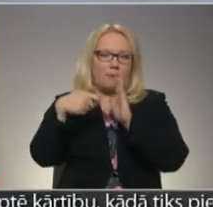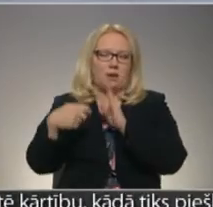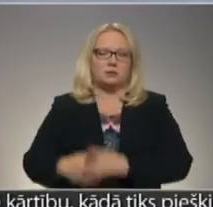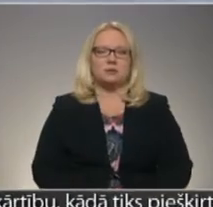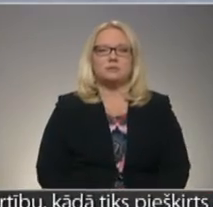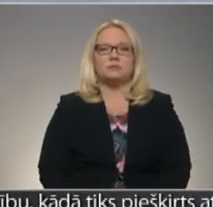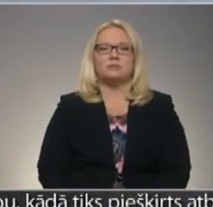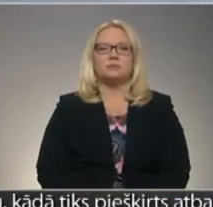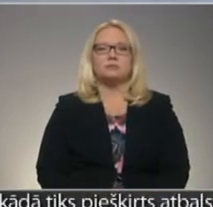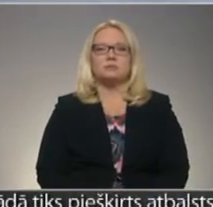Dalāns peršvitas grundas televīzija.